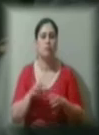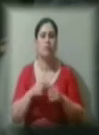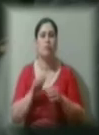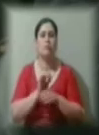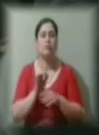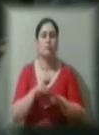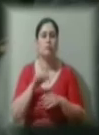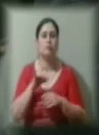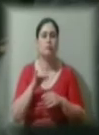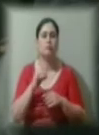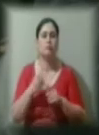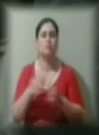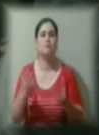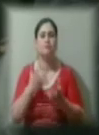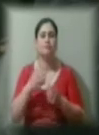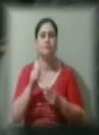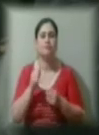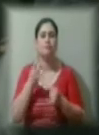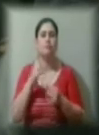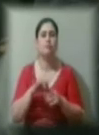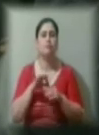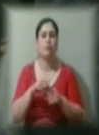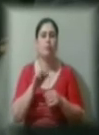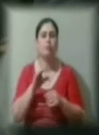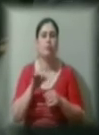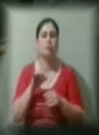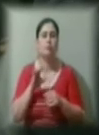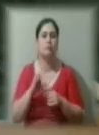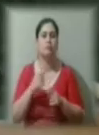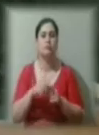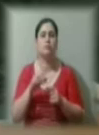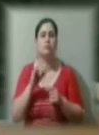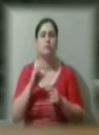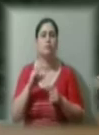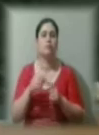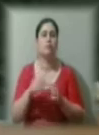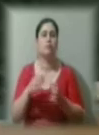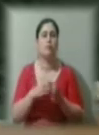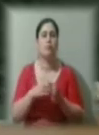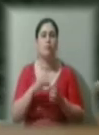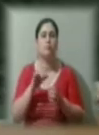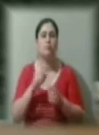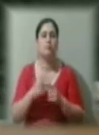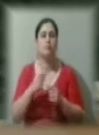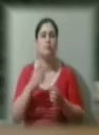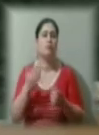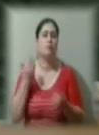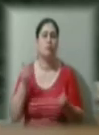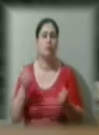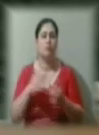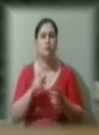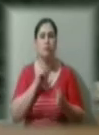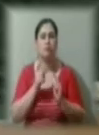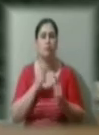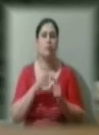зберіганні та носінні боєприпасів, вчиненому групою осіб за попередньою змовою. Едема Бекірова попри